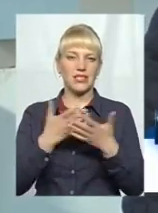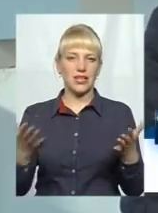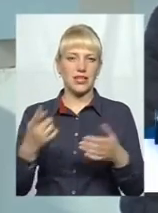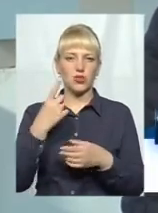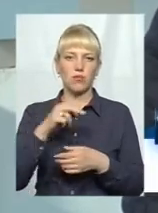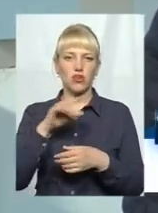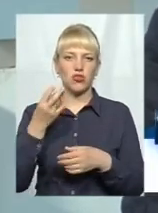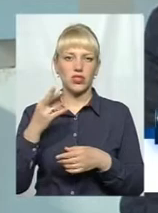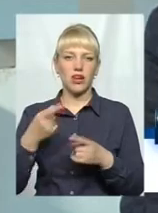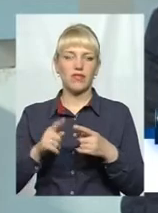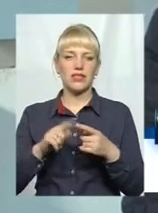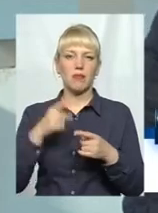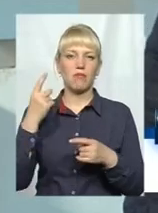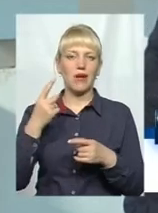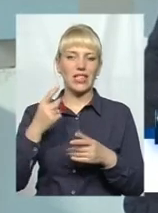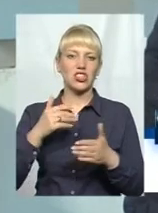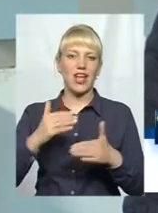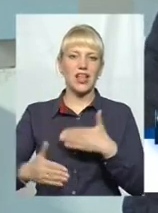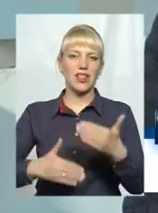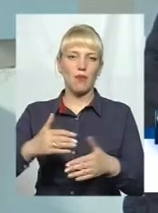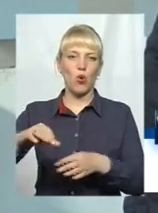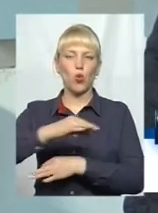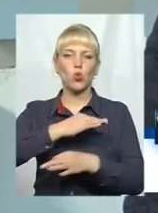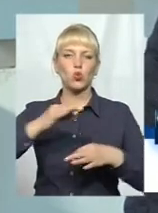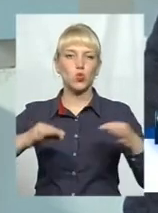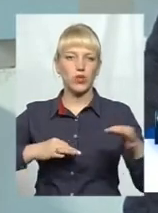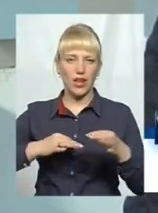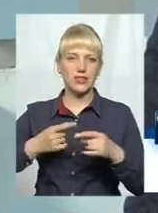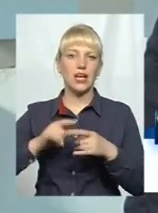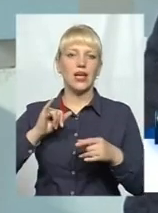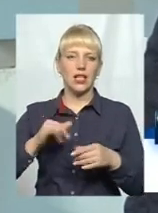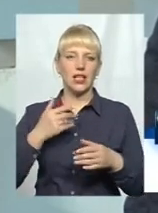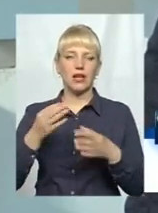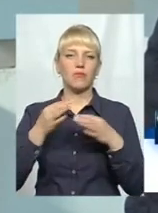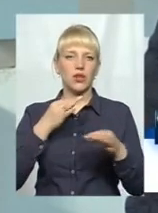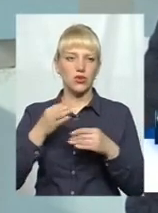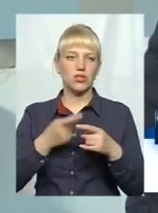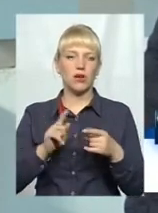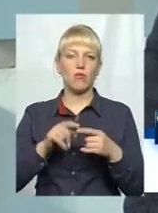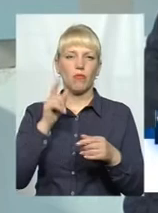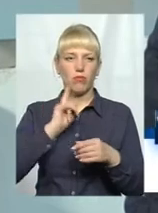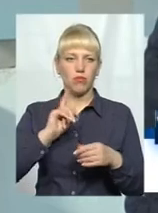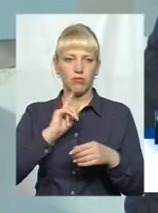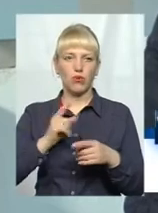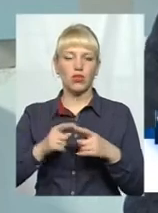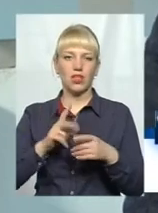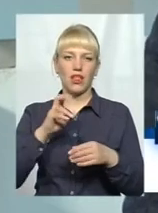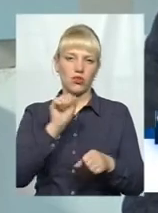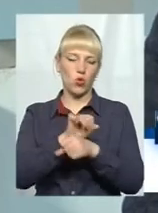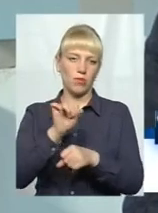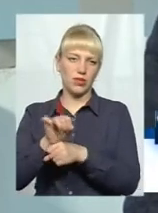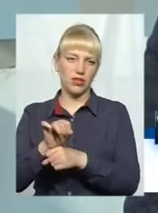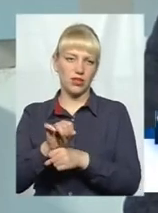консультацій. Ми ж першого червня презентуємо, поки лідирують зупинки громадського транспорту.